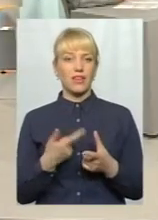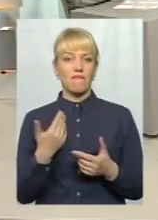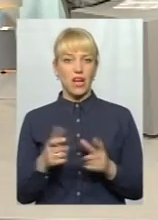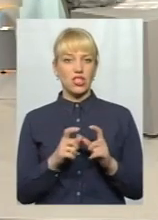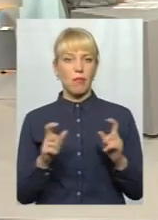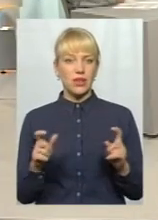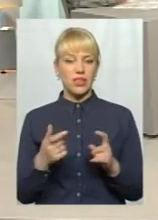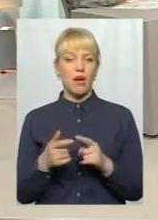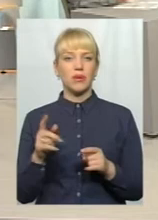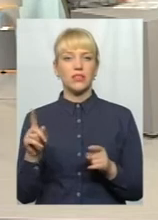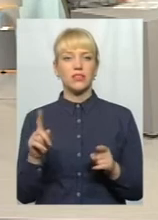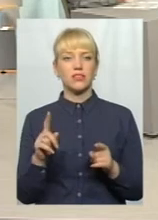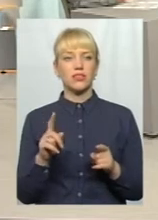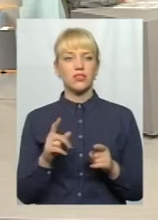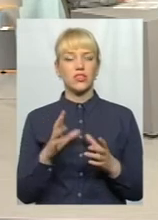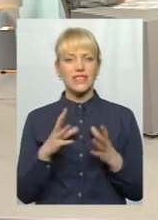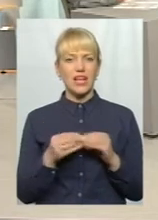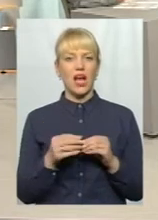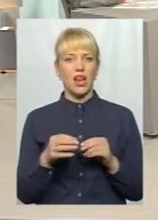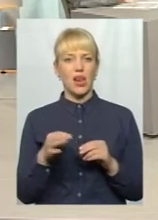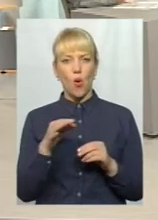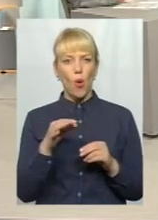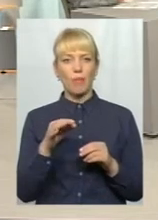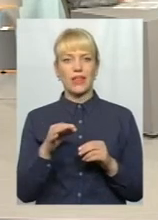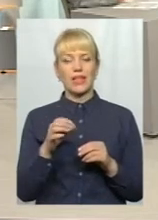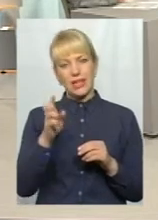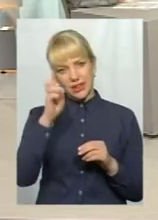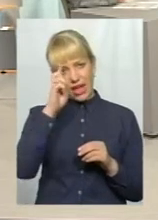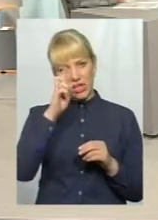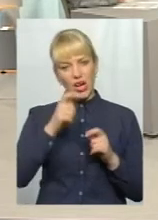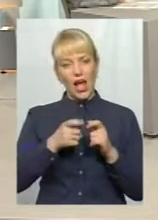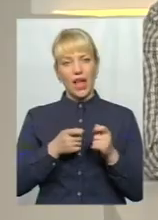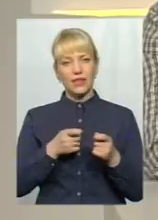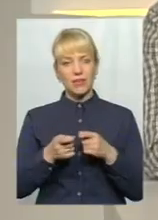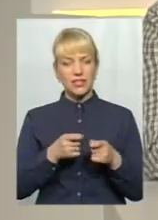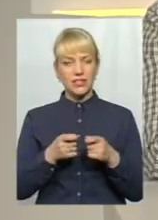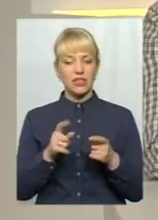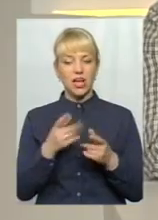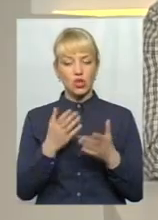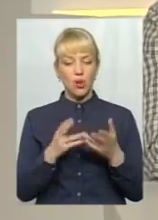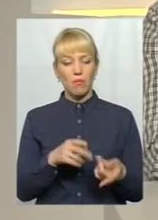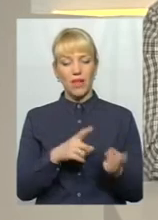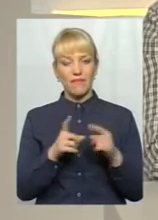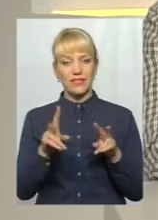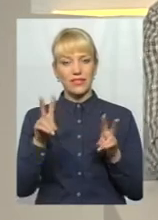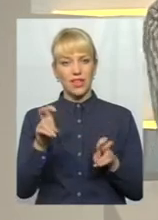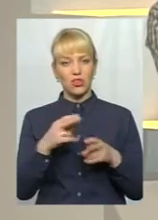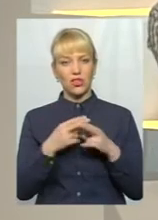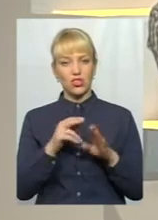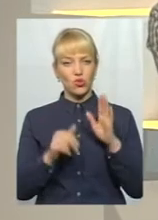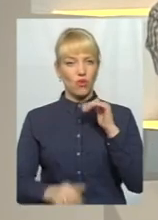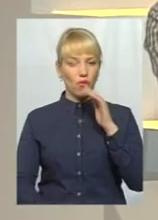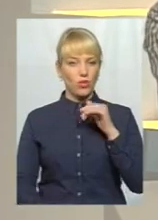взагалі в цілому Хмельницького обладнодержаміністрація вплинути на те, що якщо перевести статус технічної води в таку